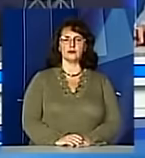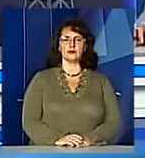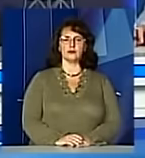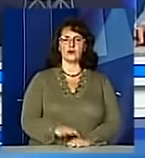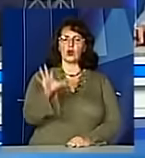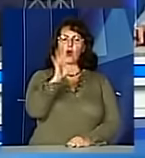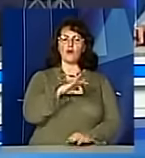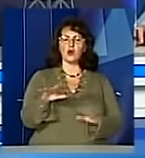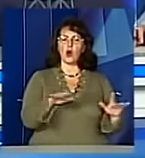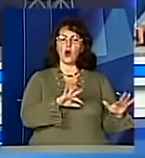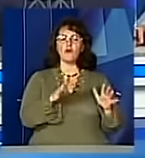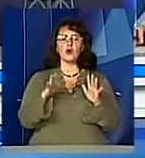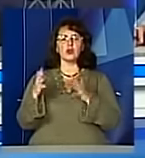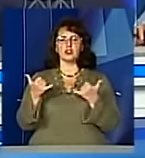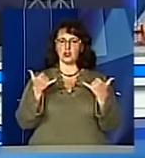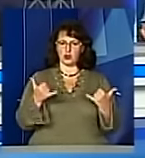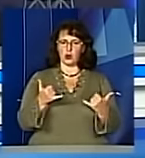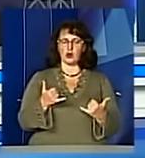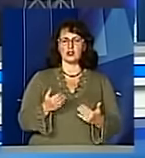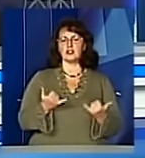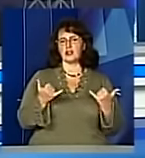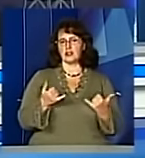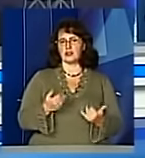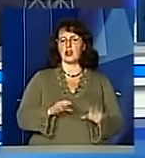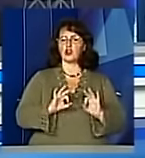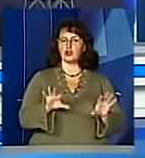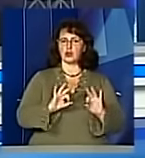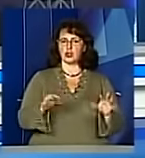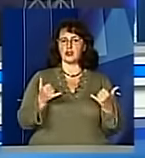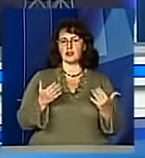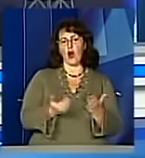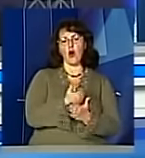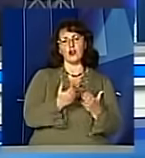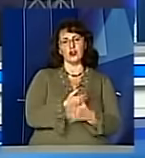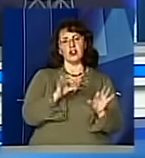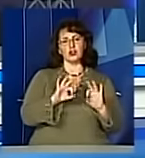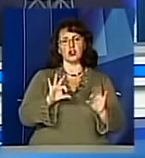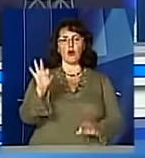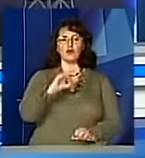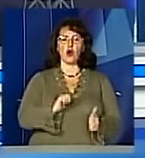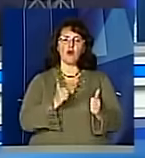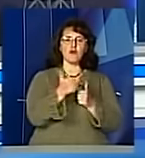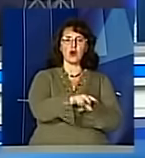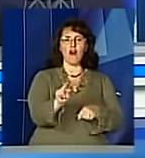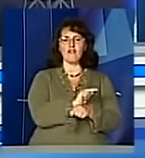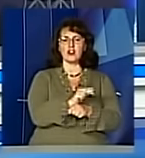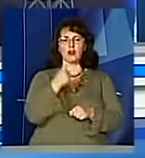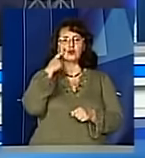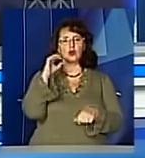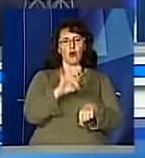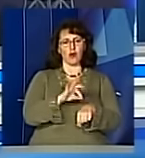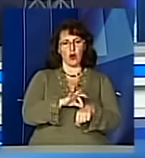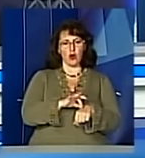Про події дня сьогоднішнього у наступні кілька хвилин. На ТРК Львів час новин. Розкажемо про профілактику цукрового діабету,